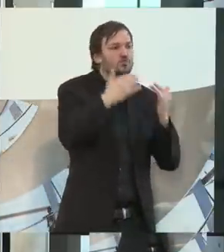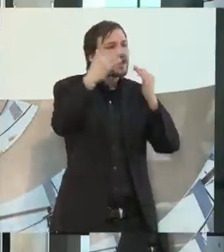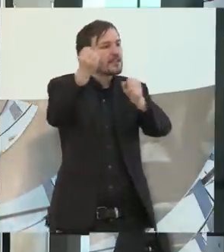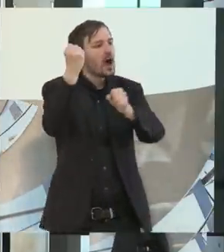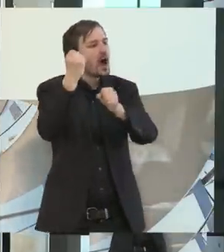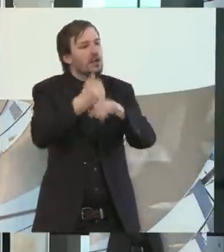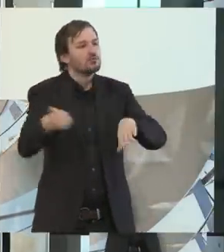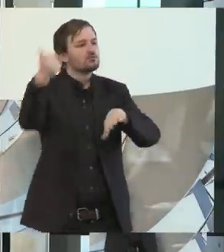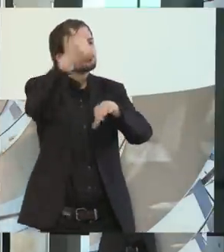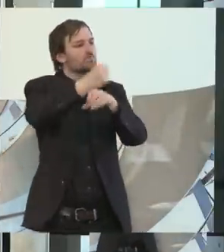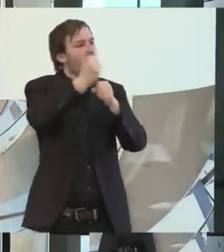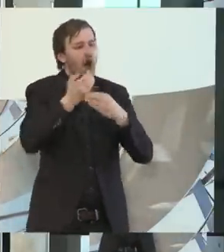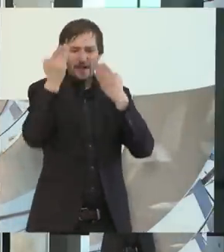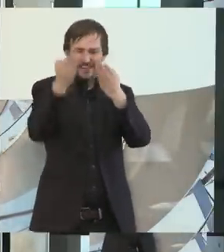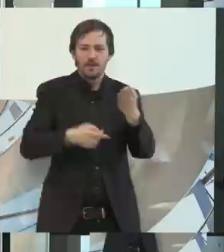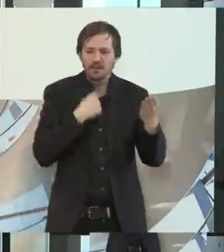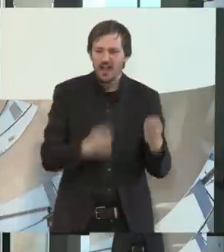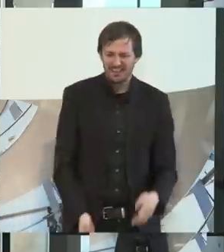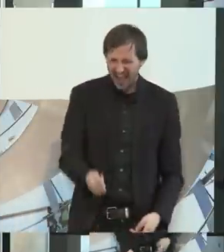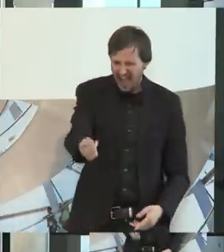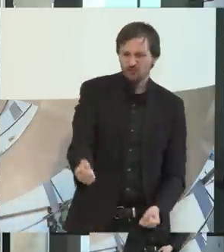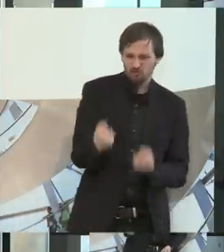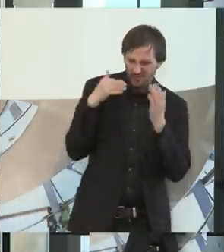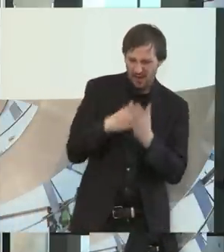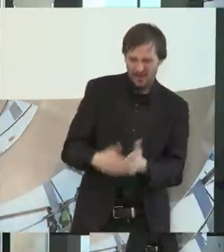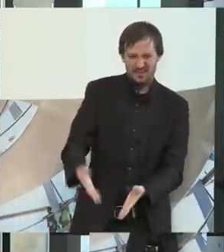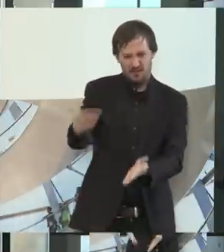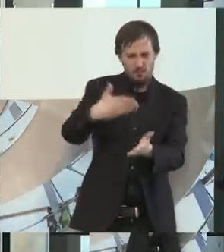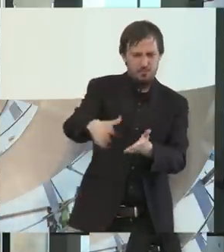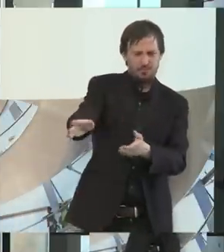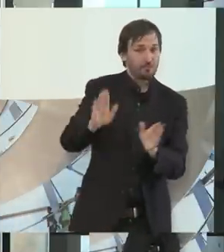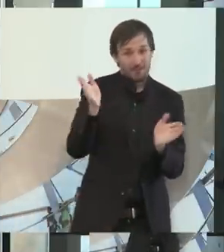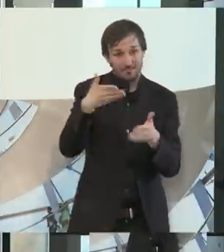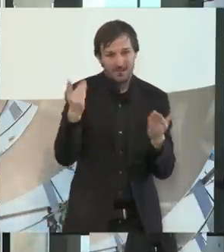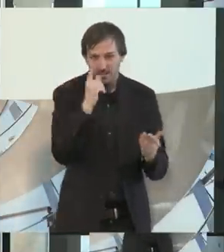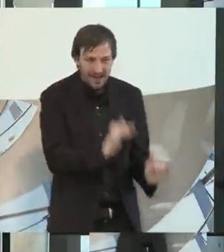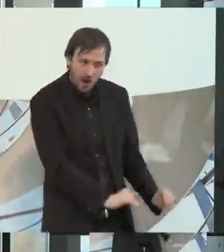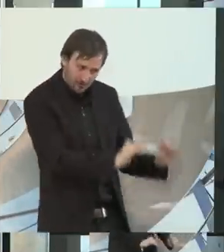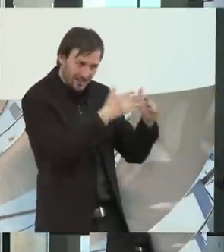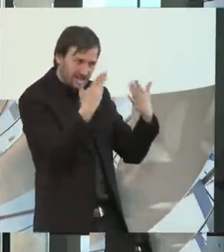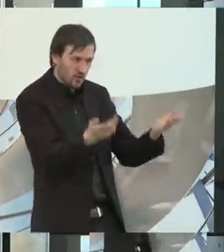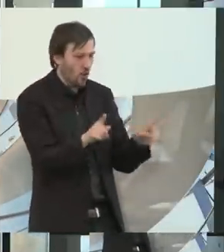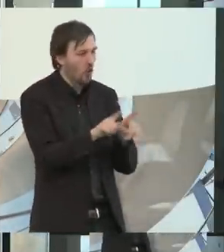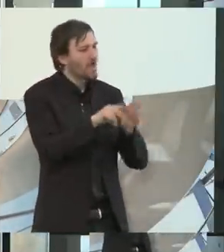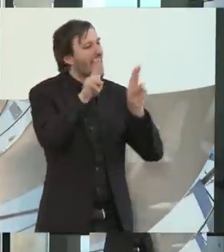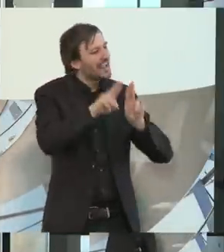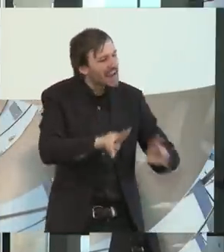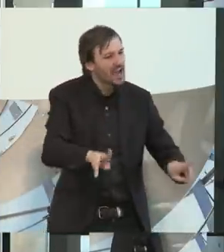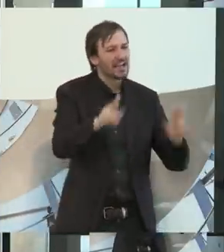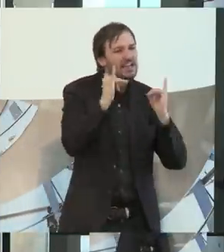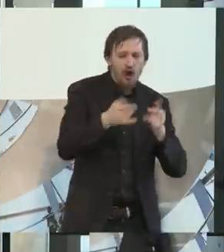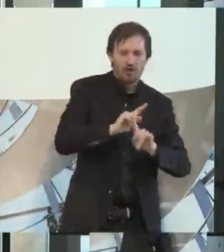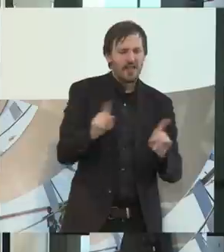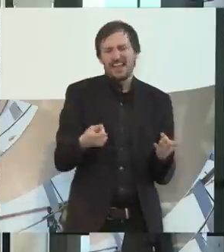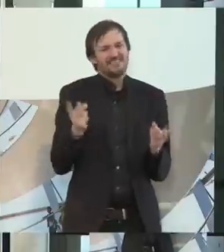später nicht im Kopf hat, ach, der ist ja schwer behindert, den nehme ich nicht. Und auch nicht das R-Gefühl oder nicht, sondern da ist